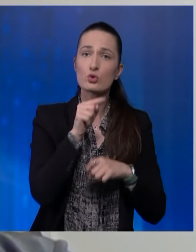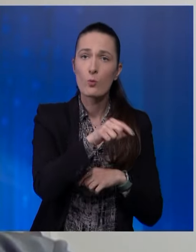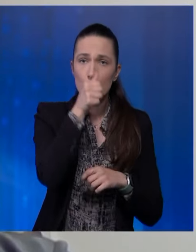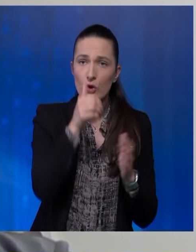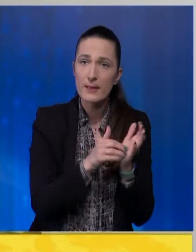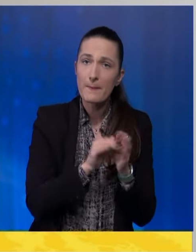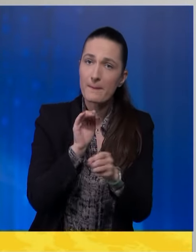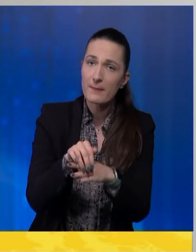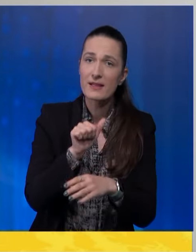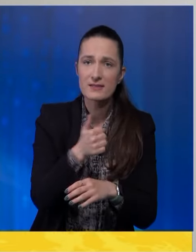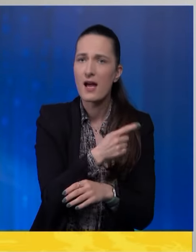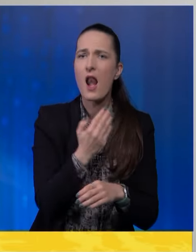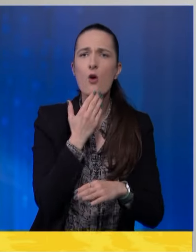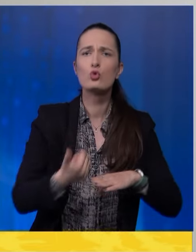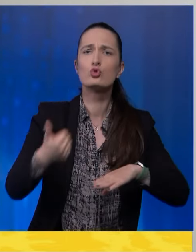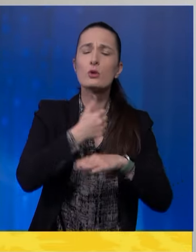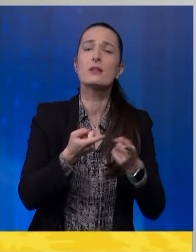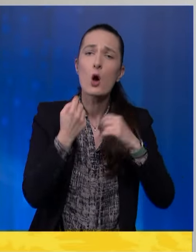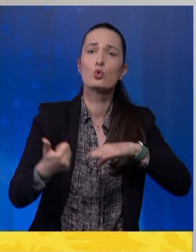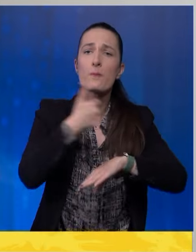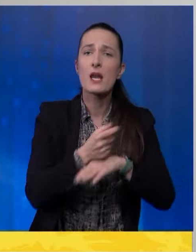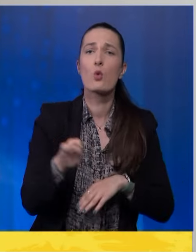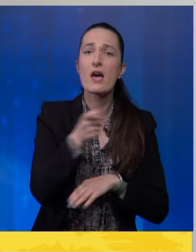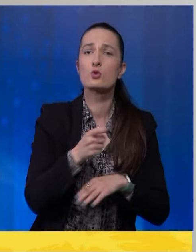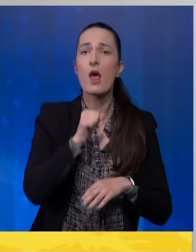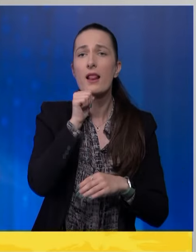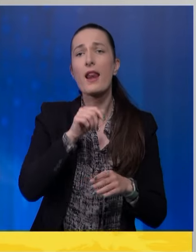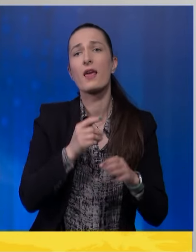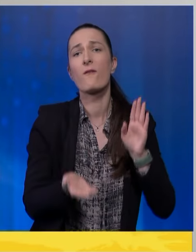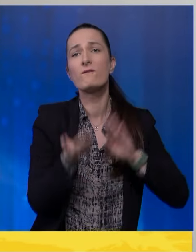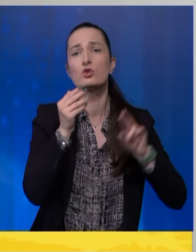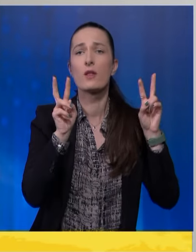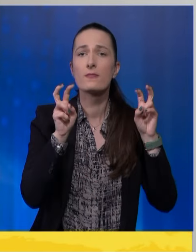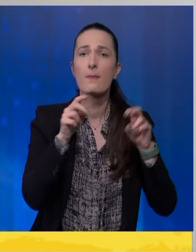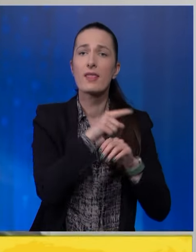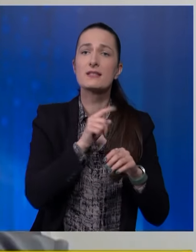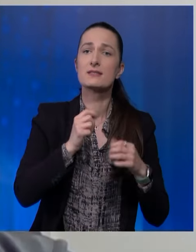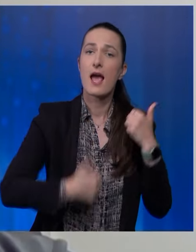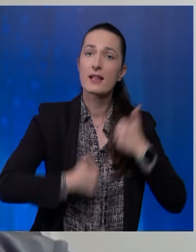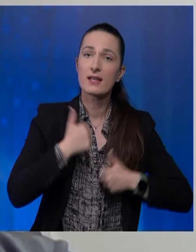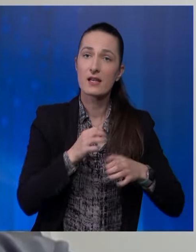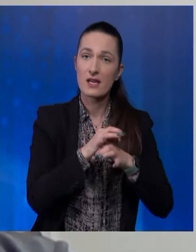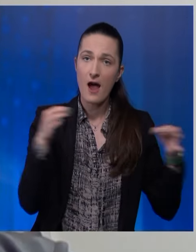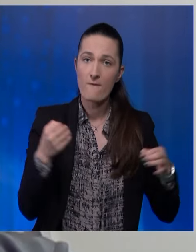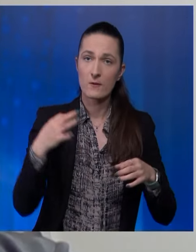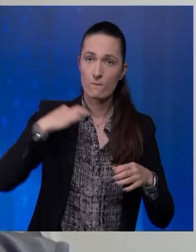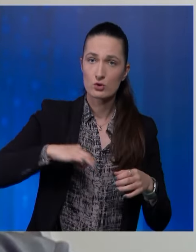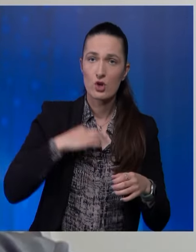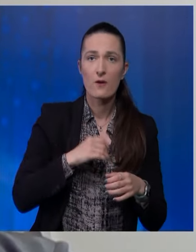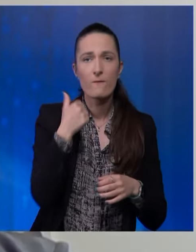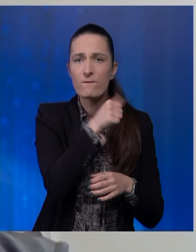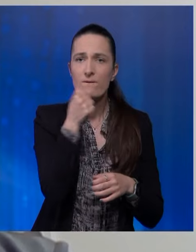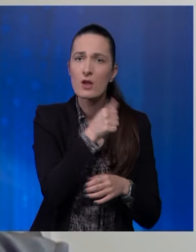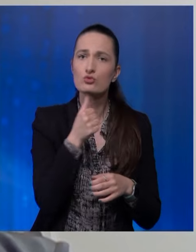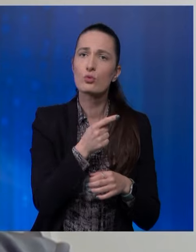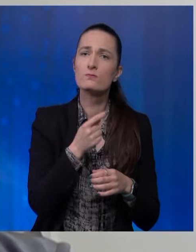treba primijeciti jeste da, iako dominiraju te nacionalne, odnosno neke više teme, da se kandidati, javni funkcioneri, vješto dovijaju